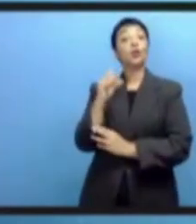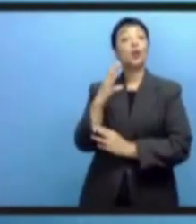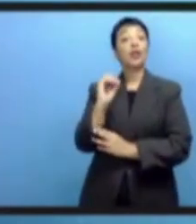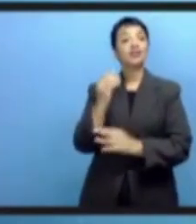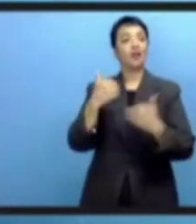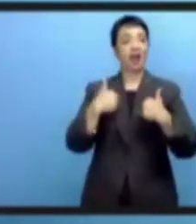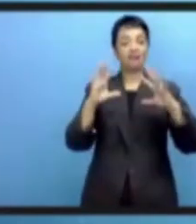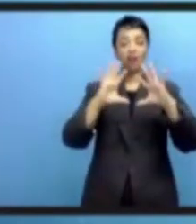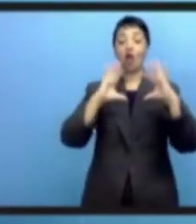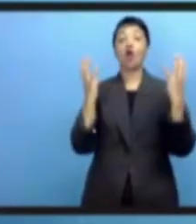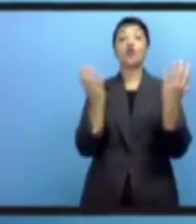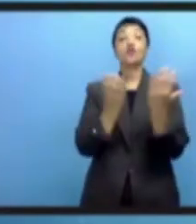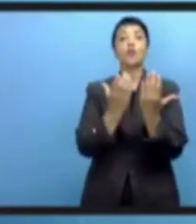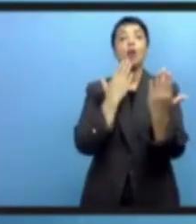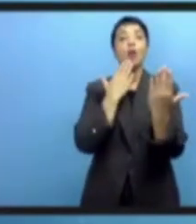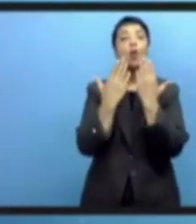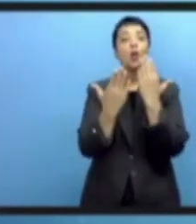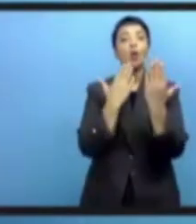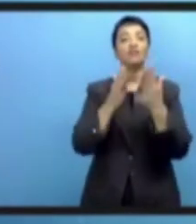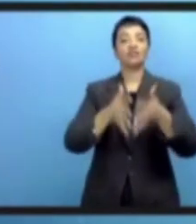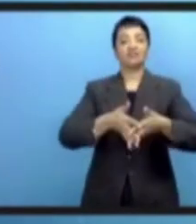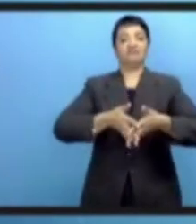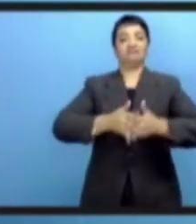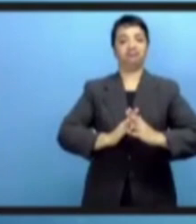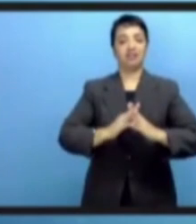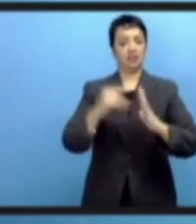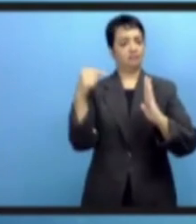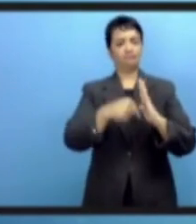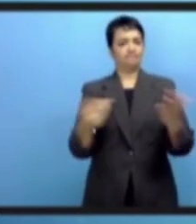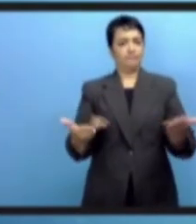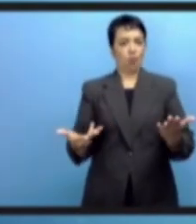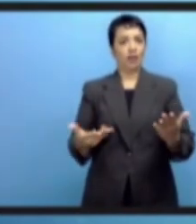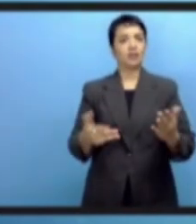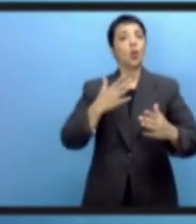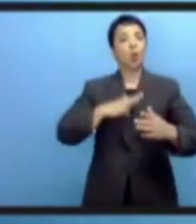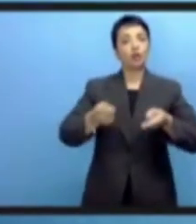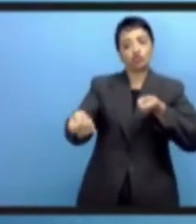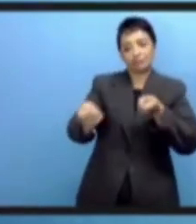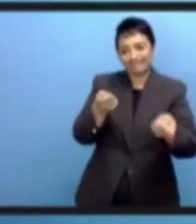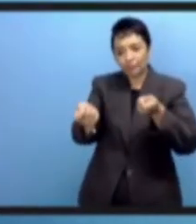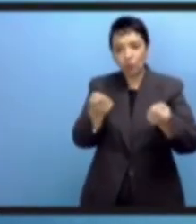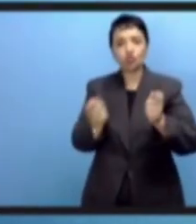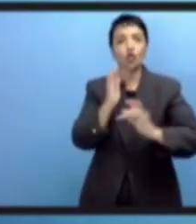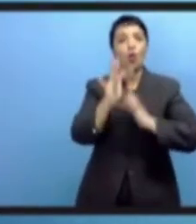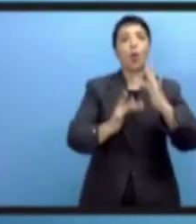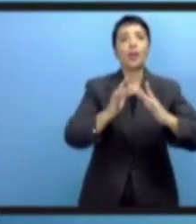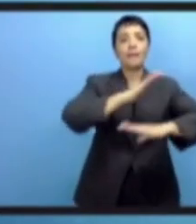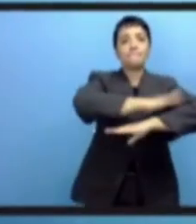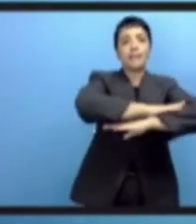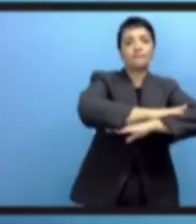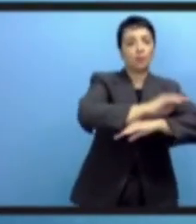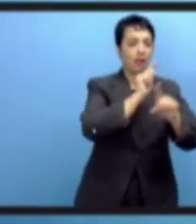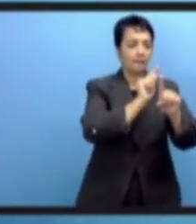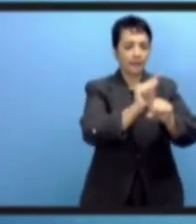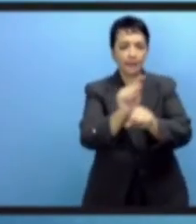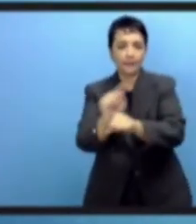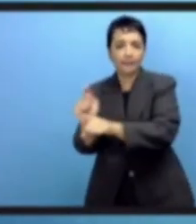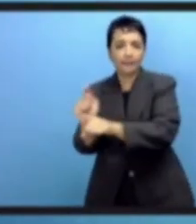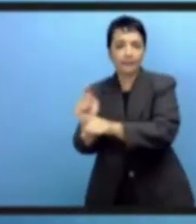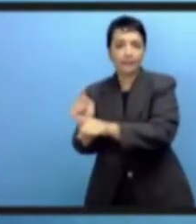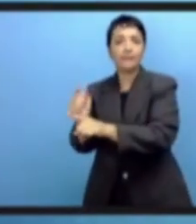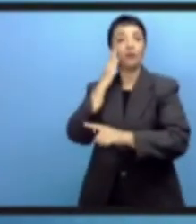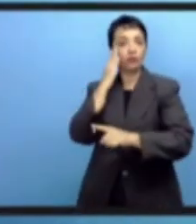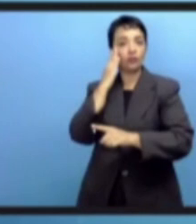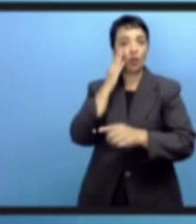Я очень рад сообщить о том, что ЮНЕСКО в следующем феврале организовывает глобальную конференцию по регулируемым